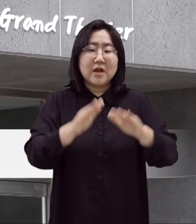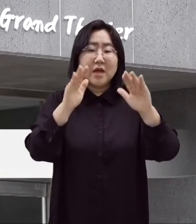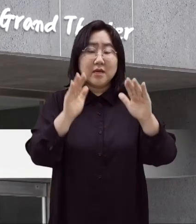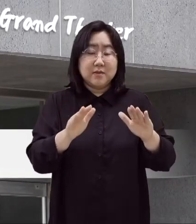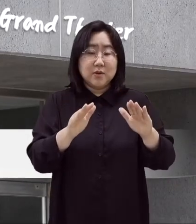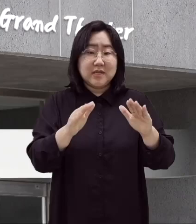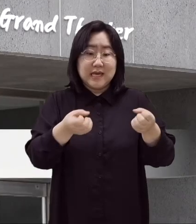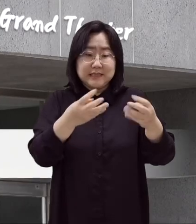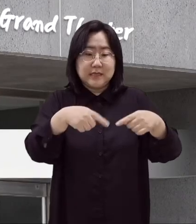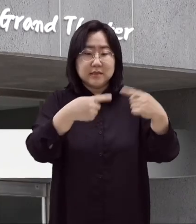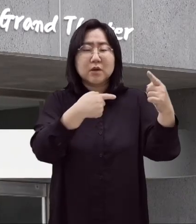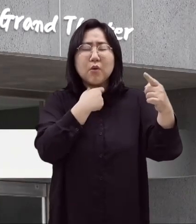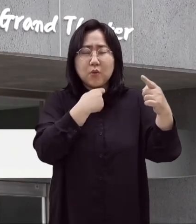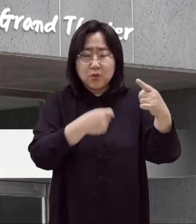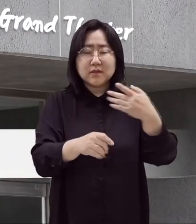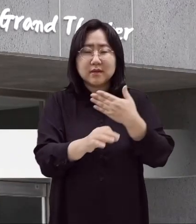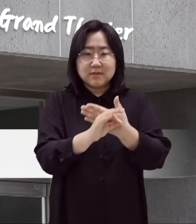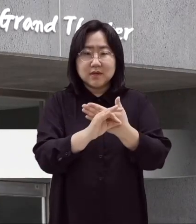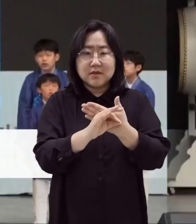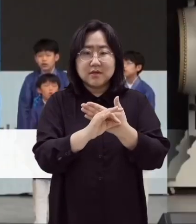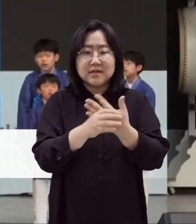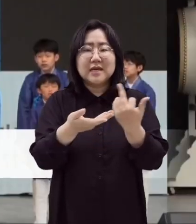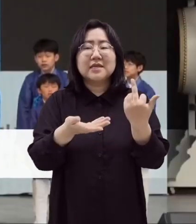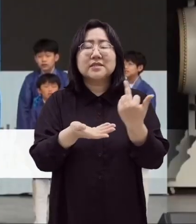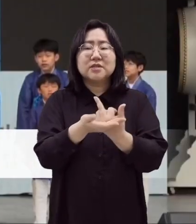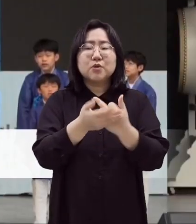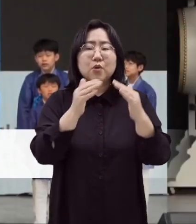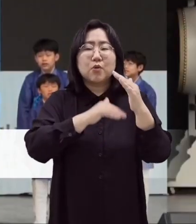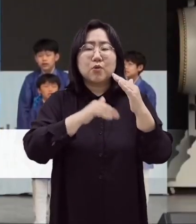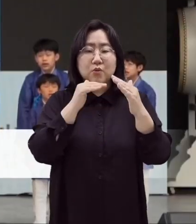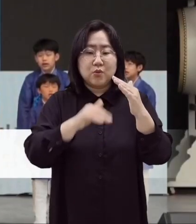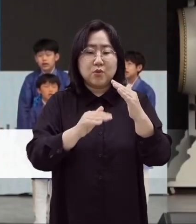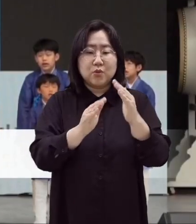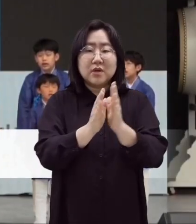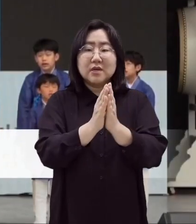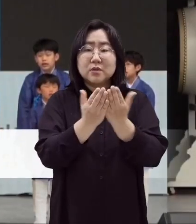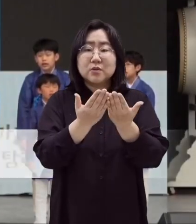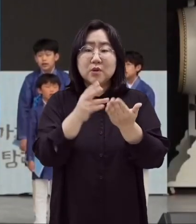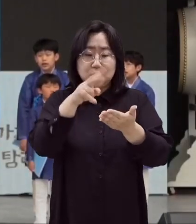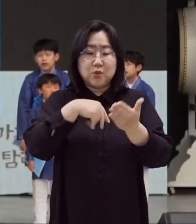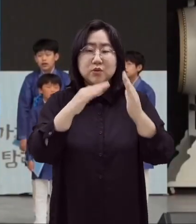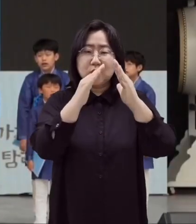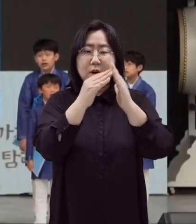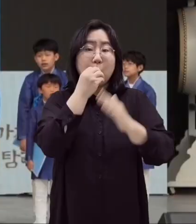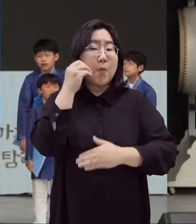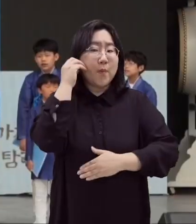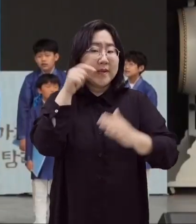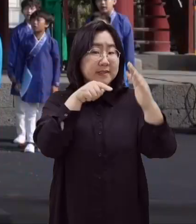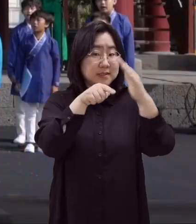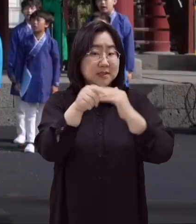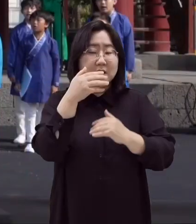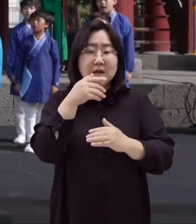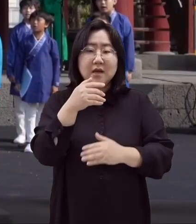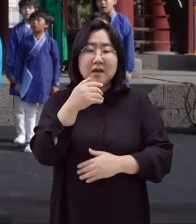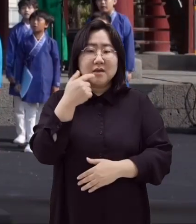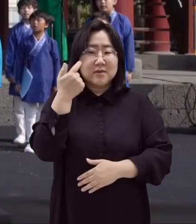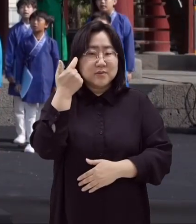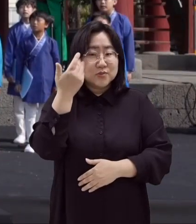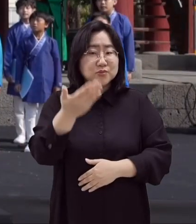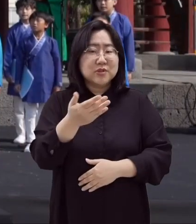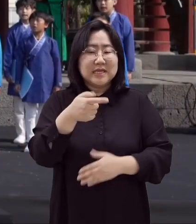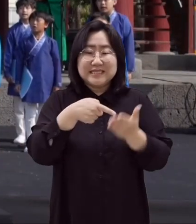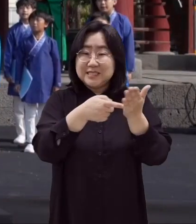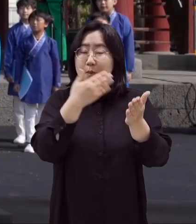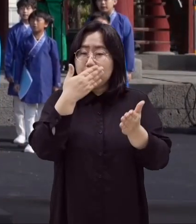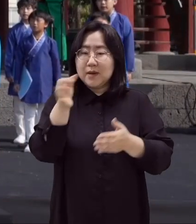북콘서트에 참여를 원하는 분은 제주특별자치도 공공도서관 홈페이지에서 신청하면 되고 참가비는 무료입니다.